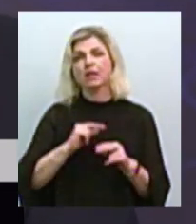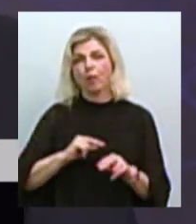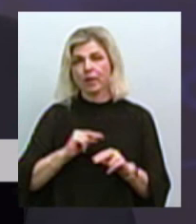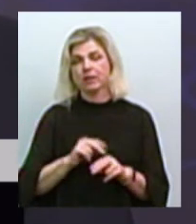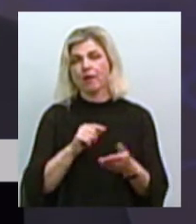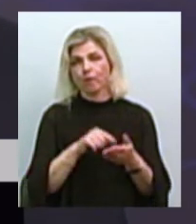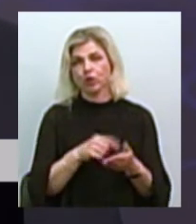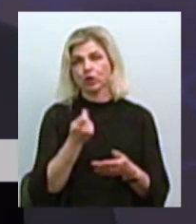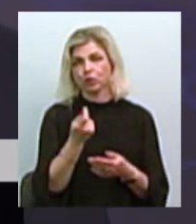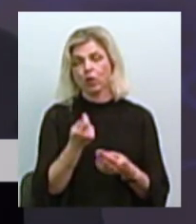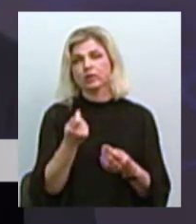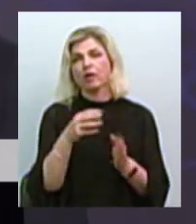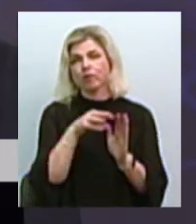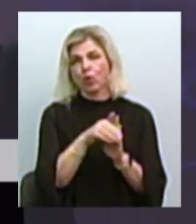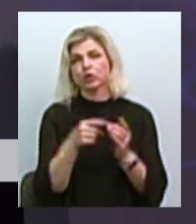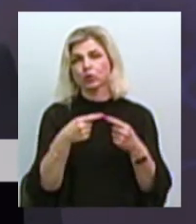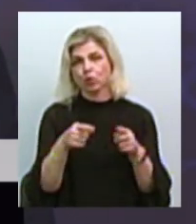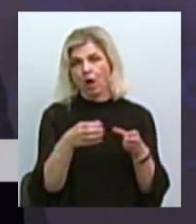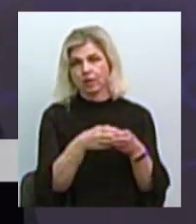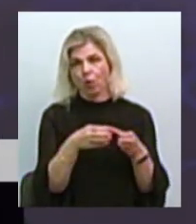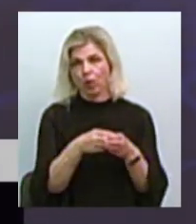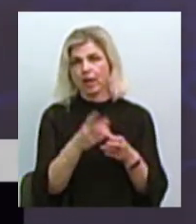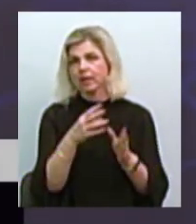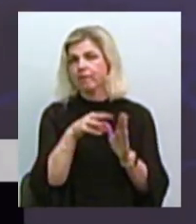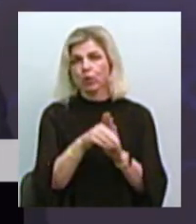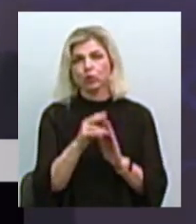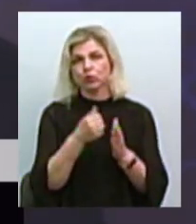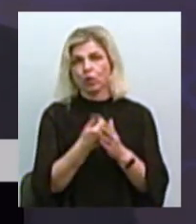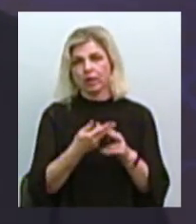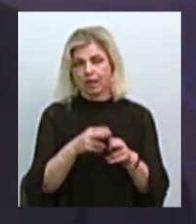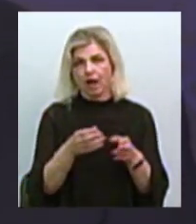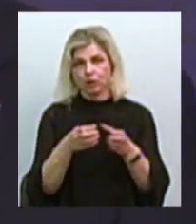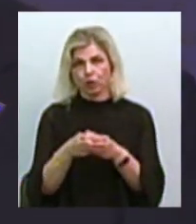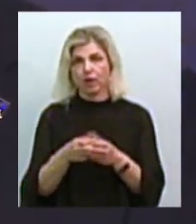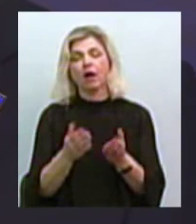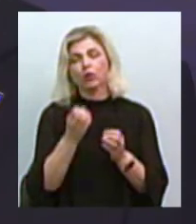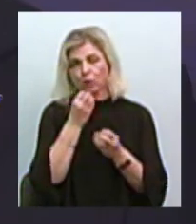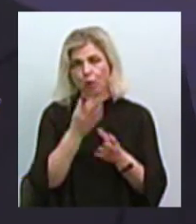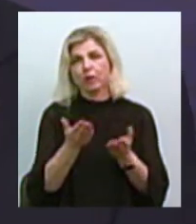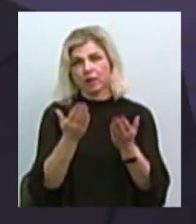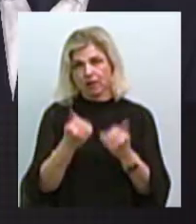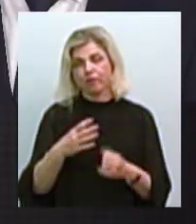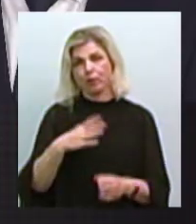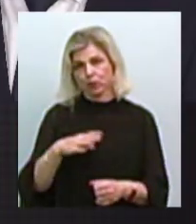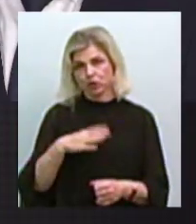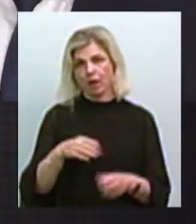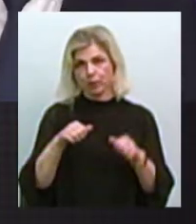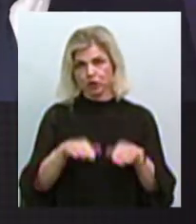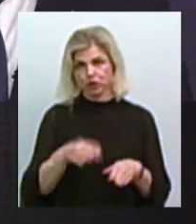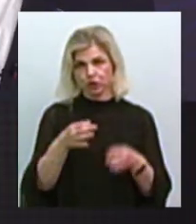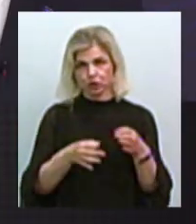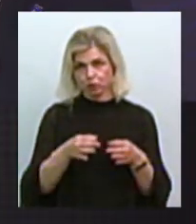трошки відносяться до іншої категорії, вони не відносяться саме до цієї категорії. Добре, давайте дочекаємось рішення суду. питань. Ми сьогодні